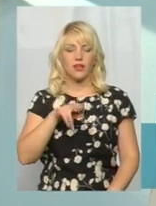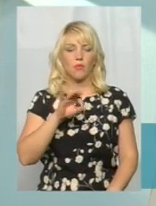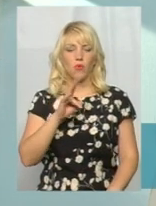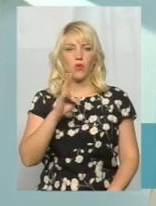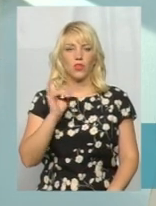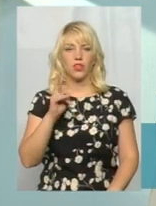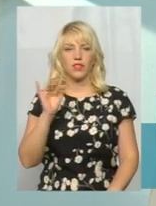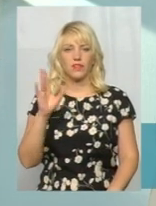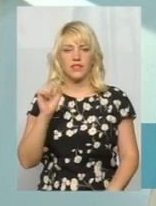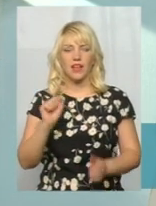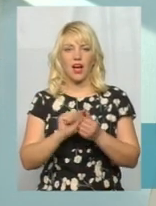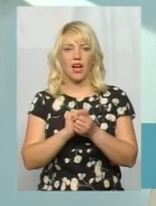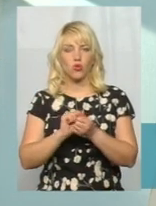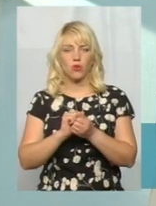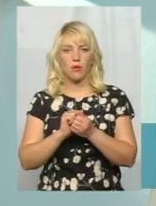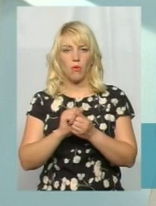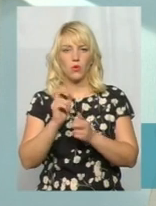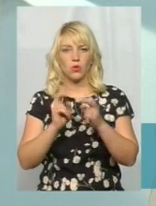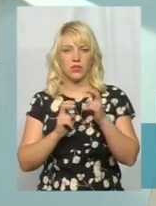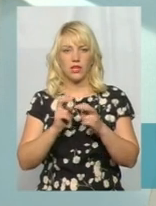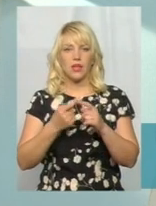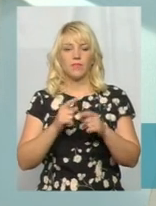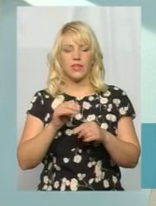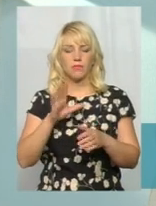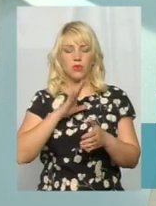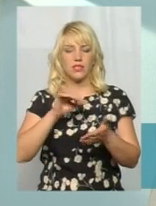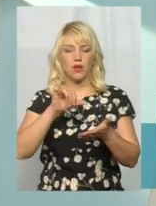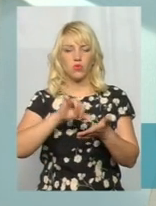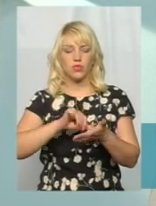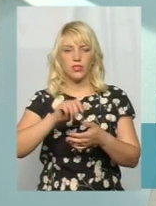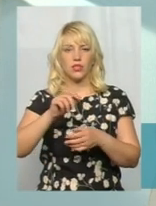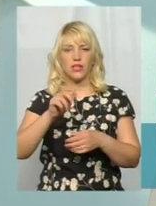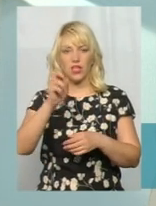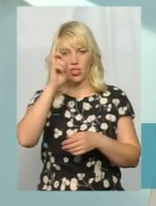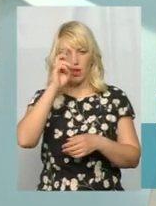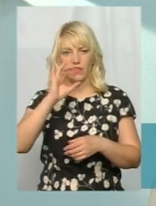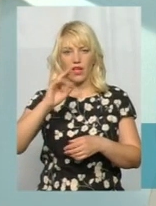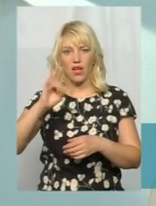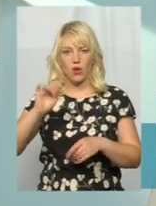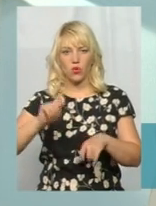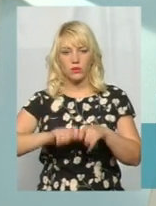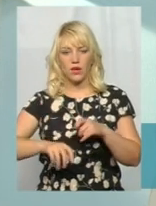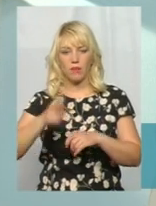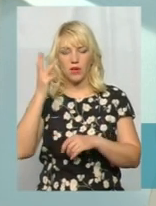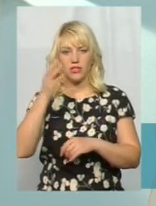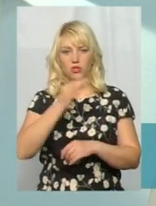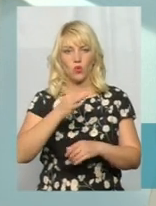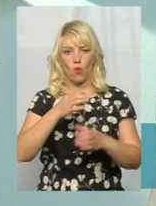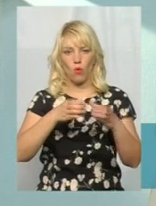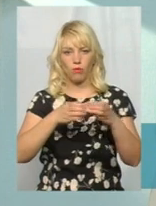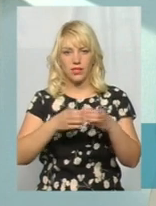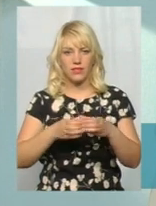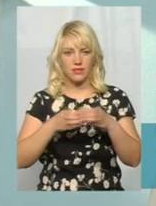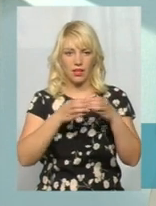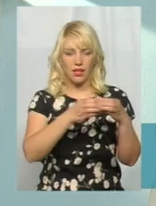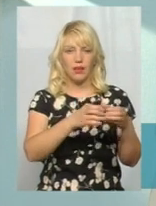Україна. І дана перевірка проводилася з участі посадових осіб як Державної екологічної інспекції у Хмельницькій області, так і були